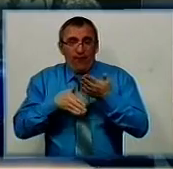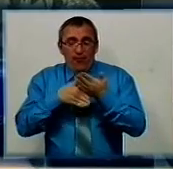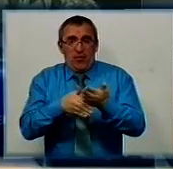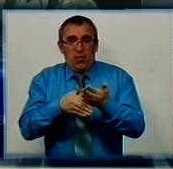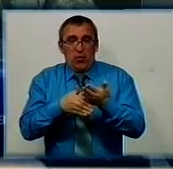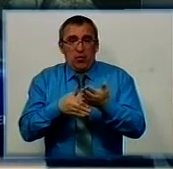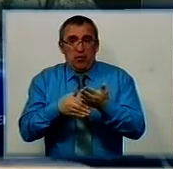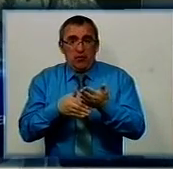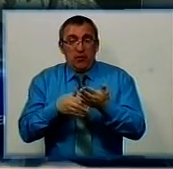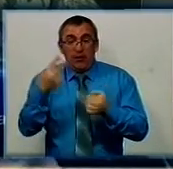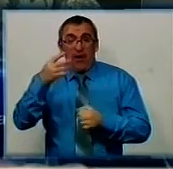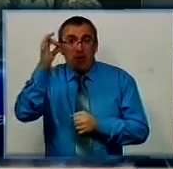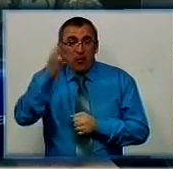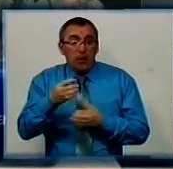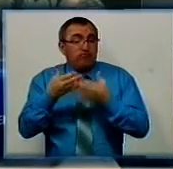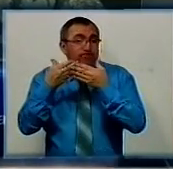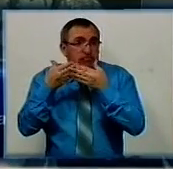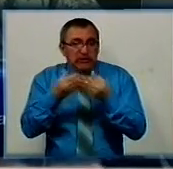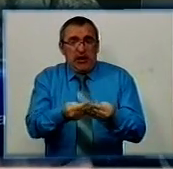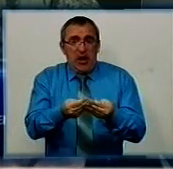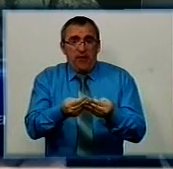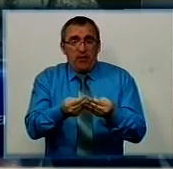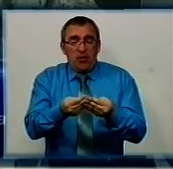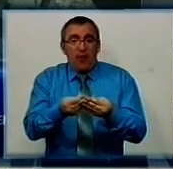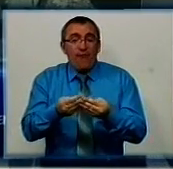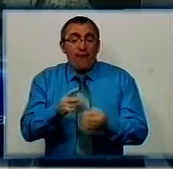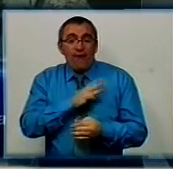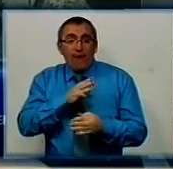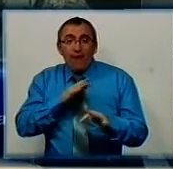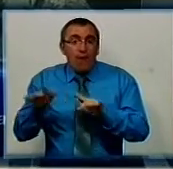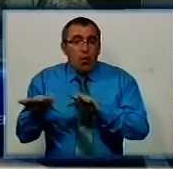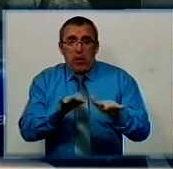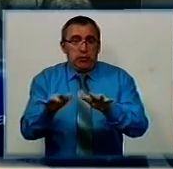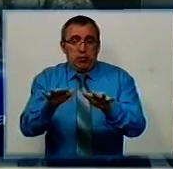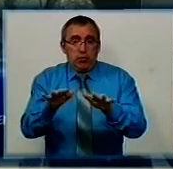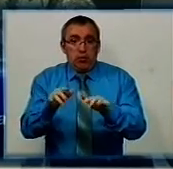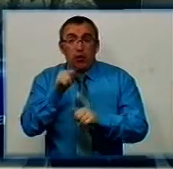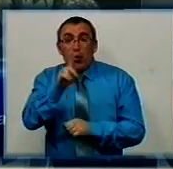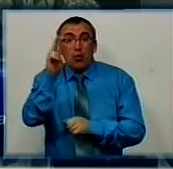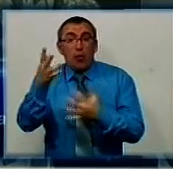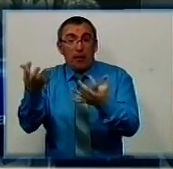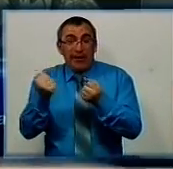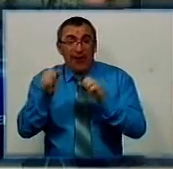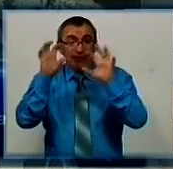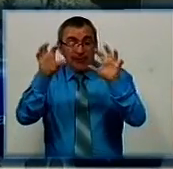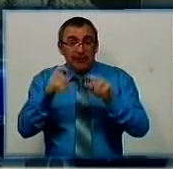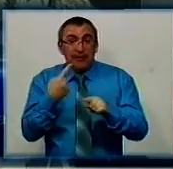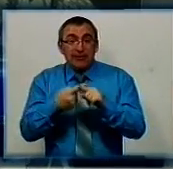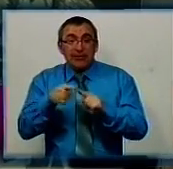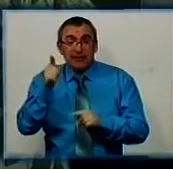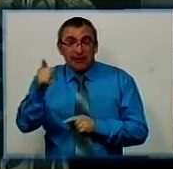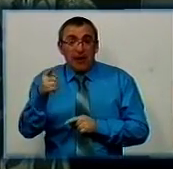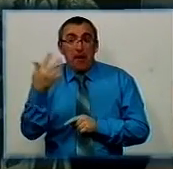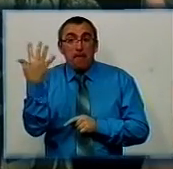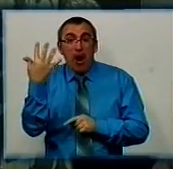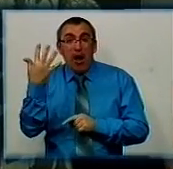% вони просто задавлять волонтерський рух. Я взагалі вважаю, що той, хто прийняв цей закон, це ота п'ята